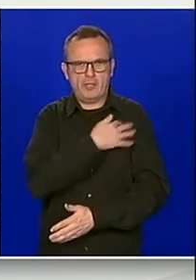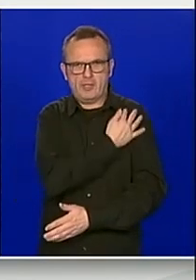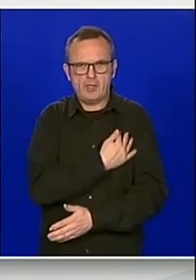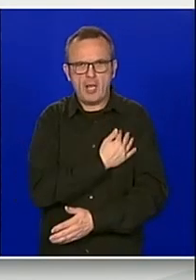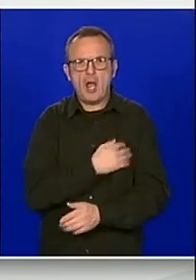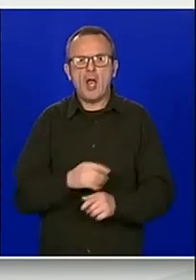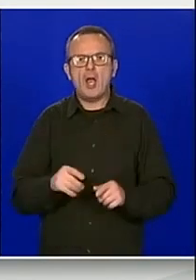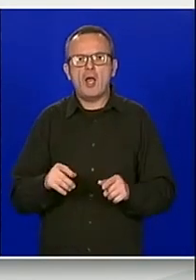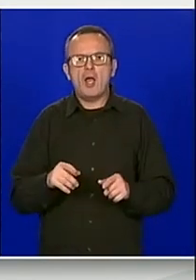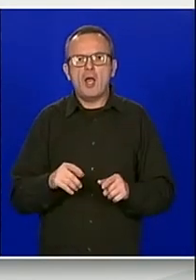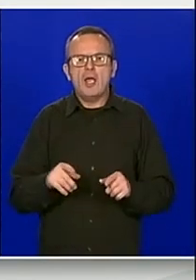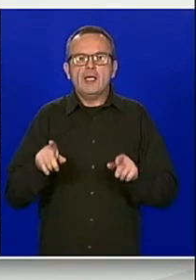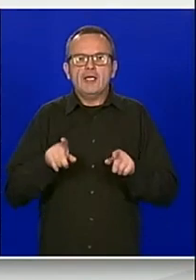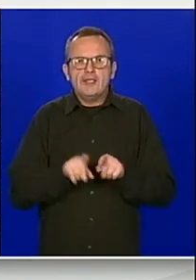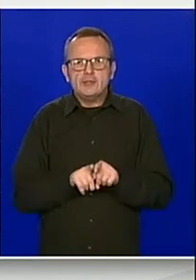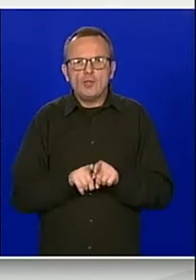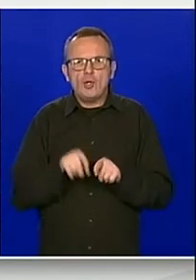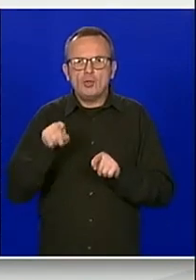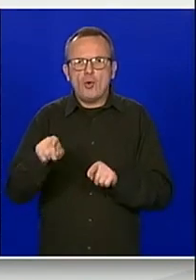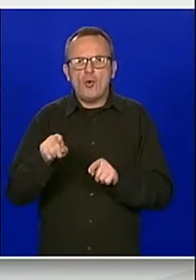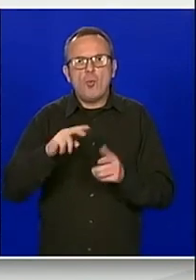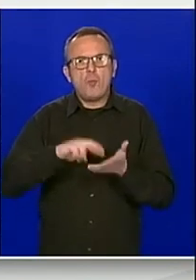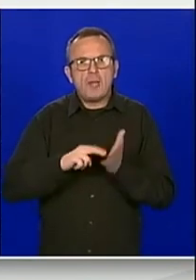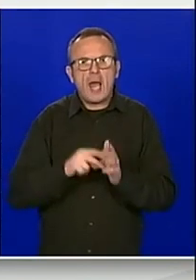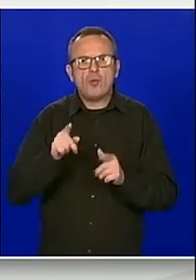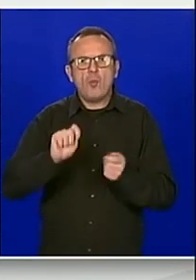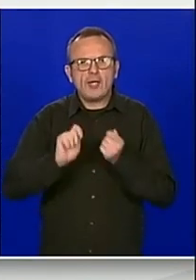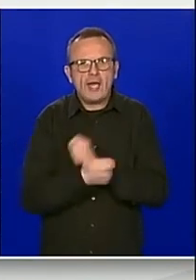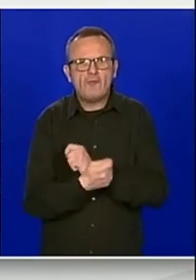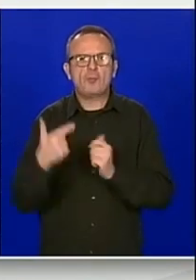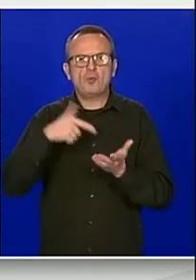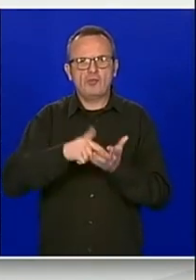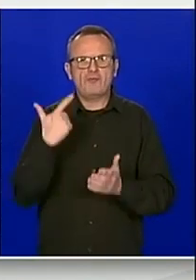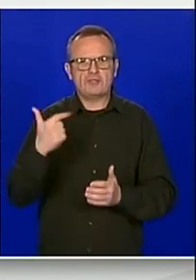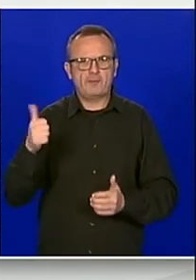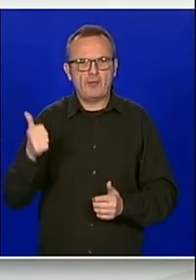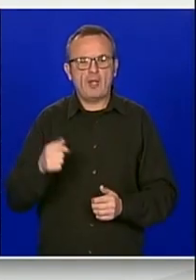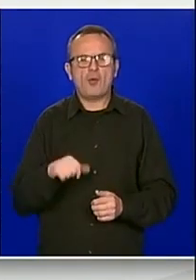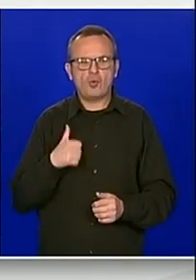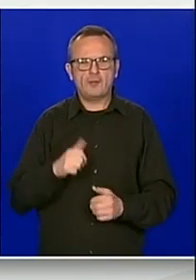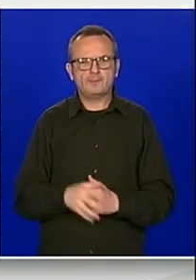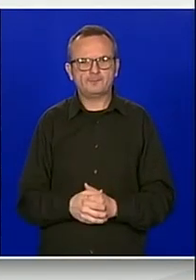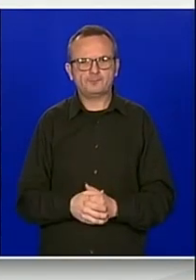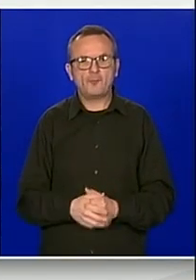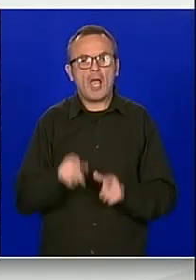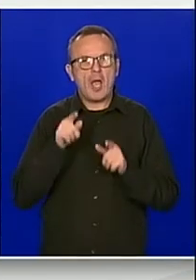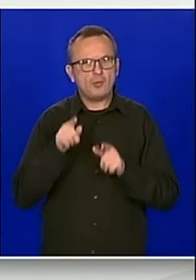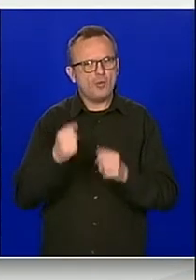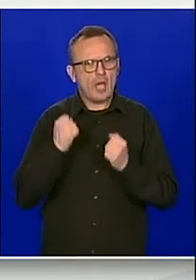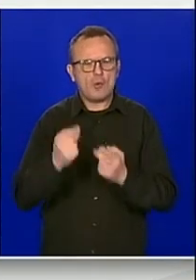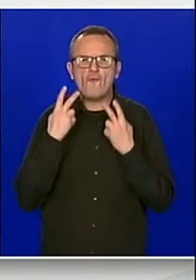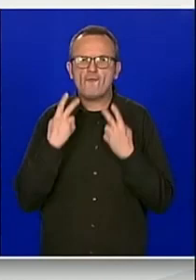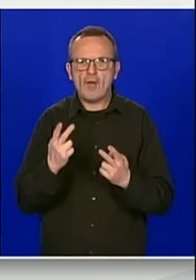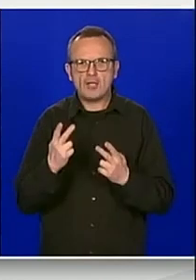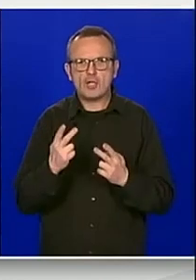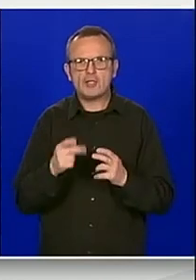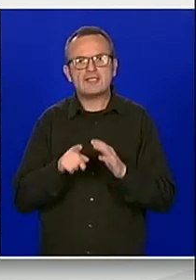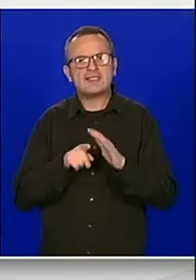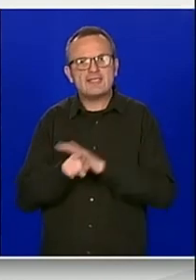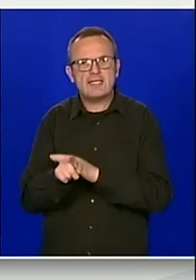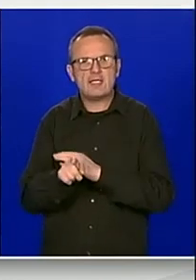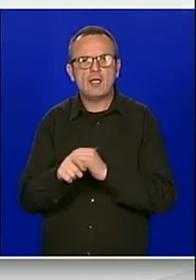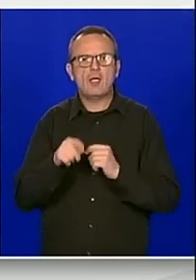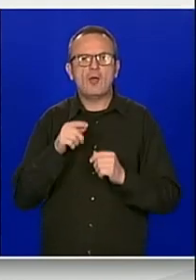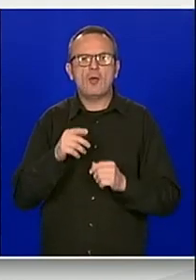reformi za 2020. godinu, a područje borbe proti korupcije jedno je od strateških ciljeva u prijedlogu nacionalne razvojne strategije Republike